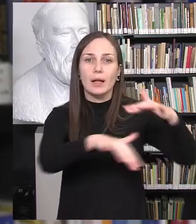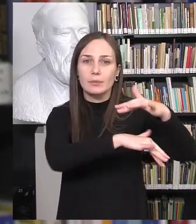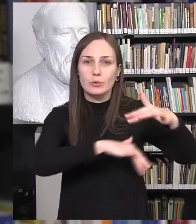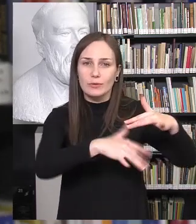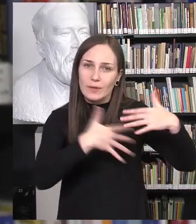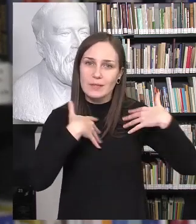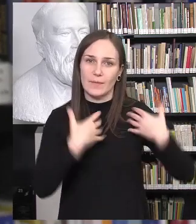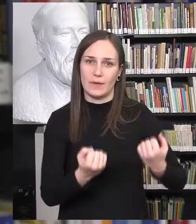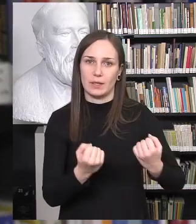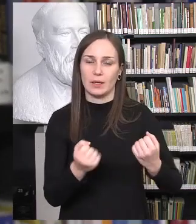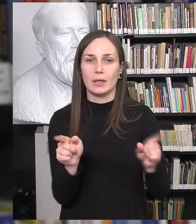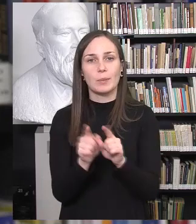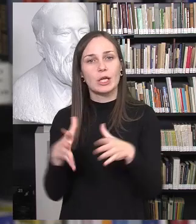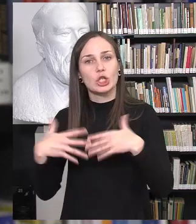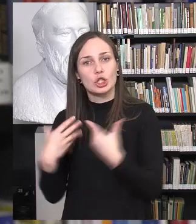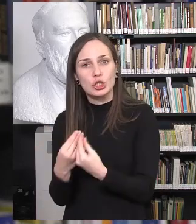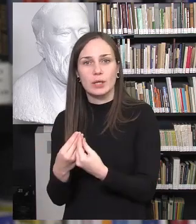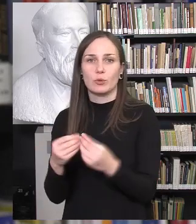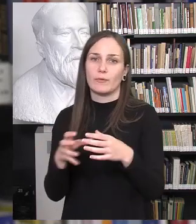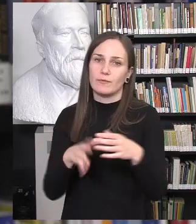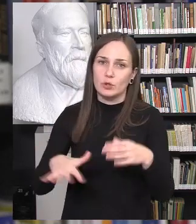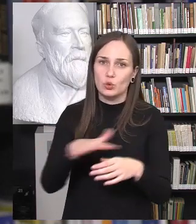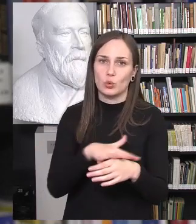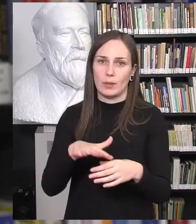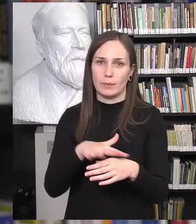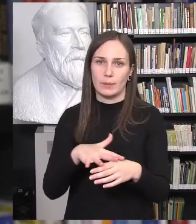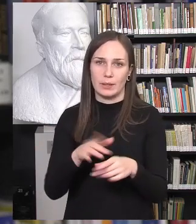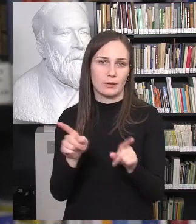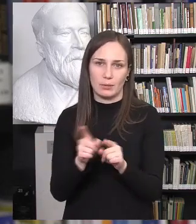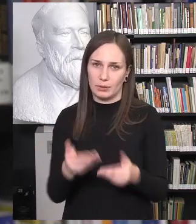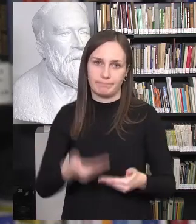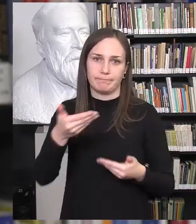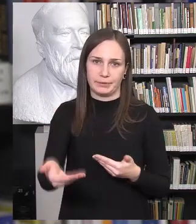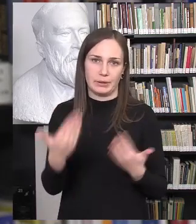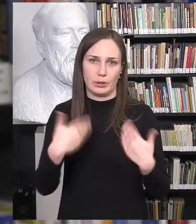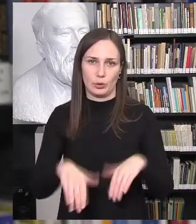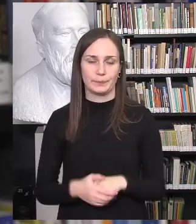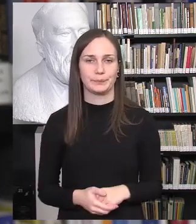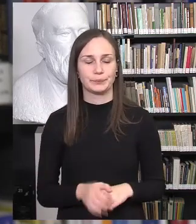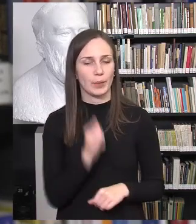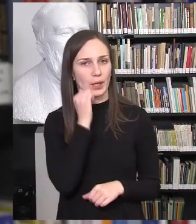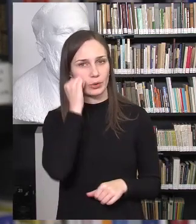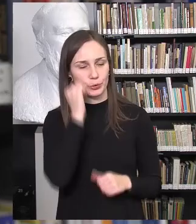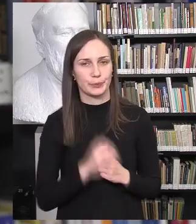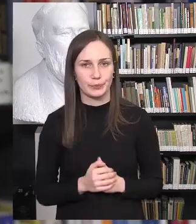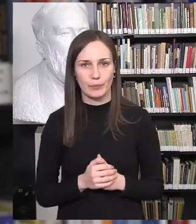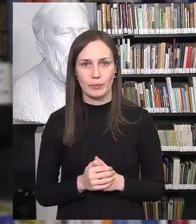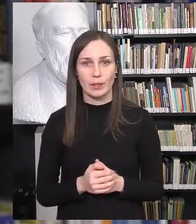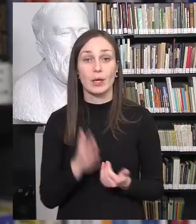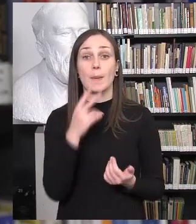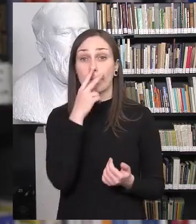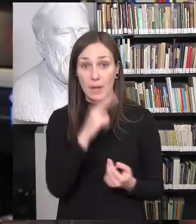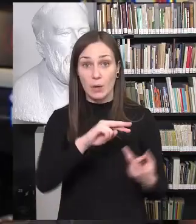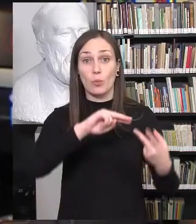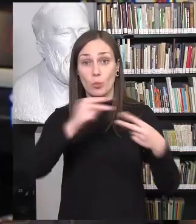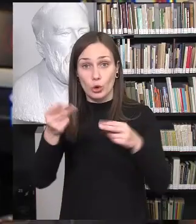šeimuose turbūt ir visuomeniai tas yra irgi žingsnis į priekį. Ką, labai ačiū. Tai mes matome, kad pokyčiai